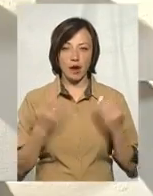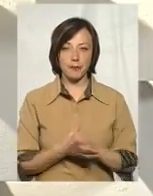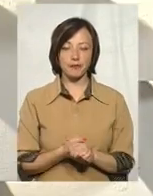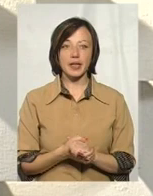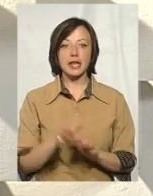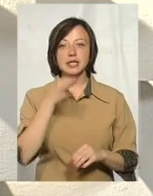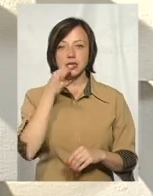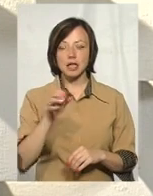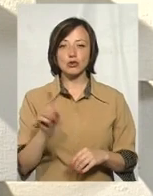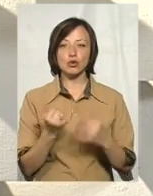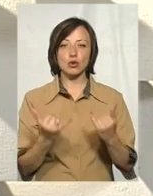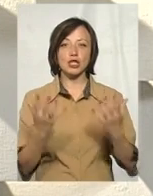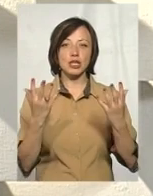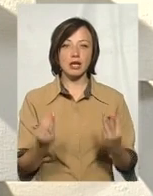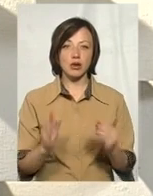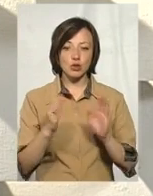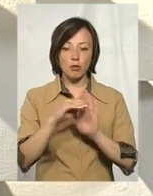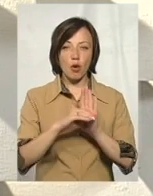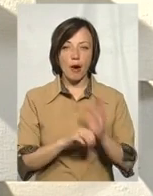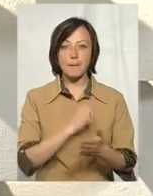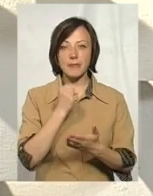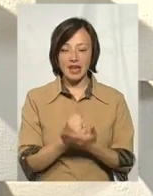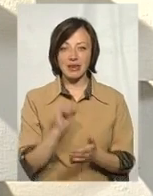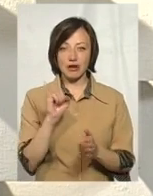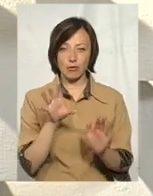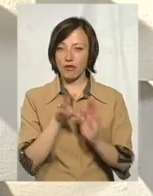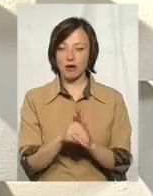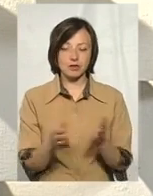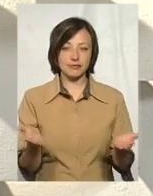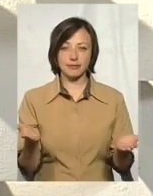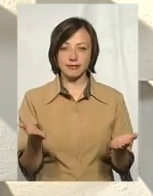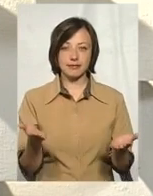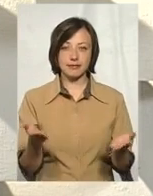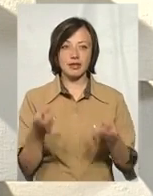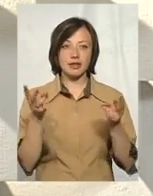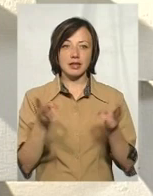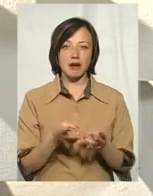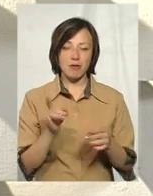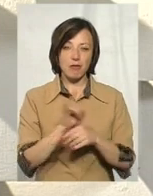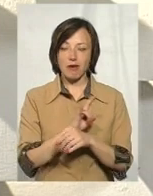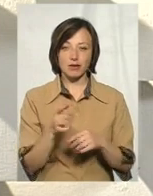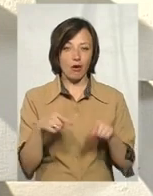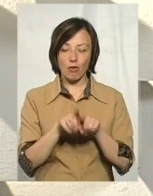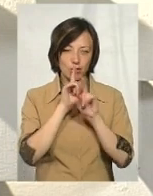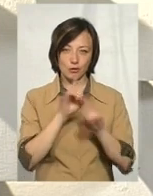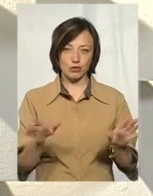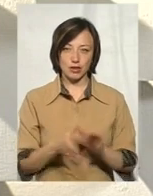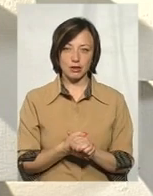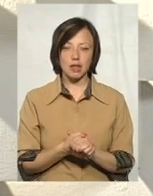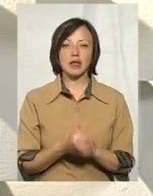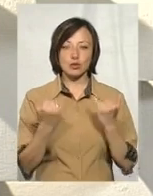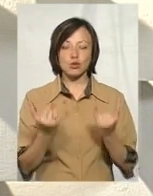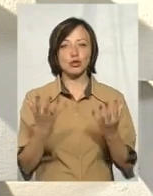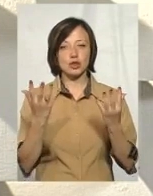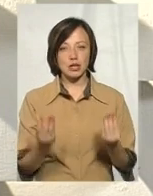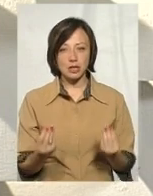Сказати, що сьогоднішній день буде програма прийнята і впроваджена, це треба лукавити, тому що такого не буде. Тому що на сьогоднішній